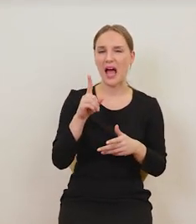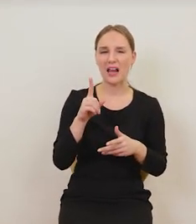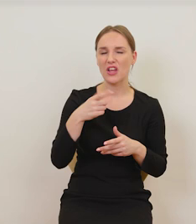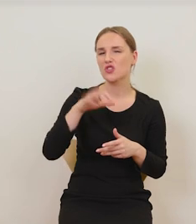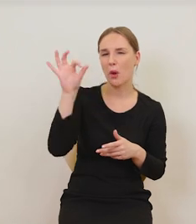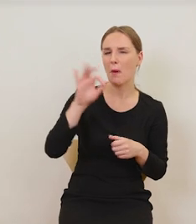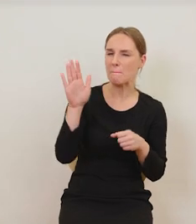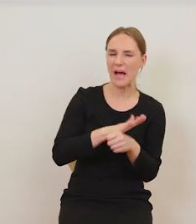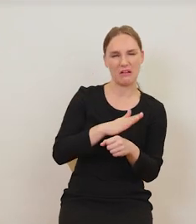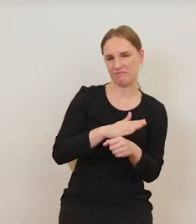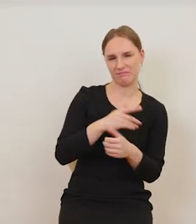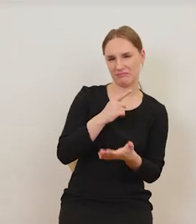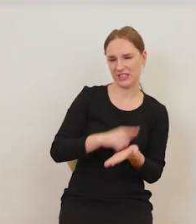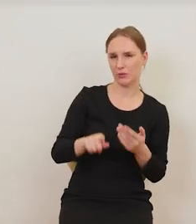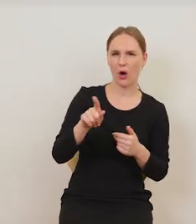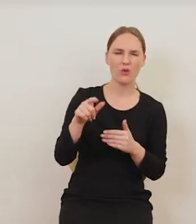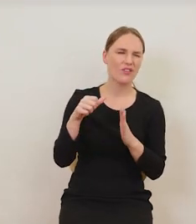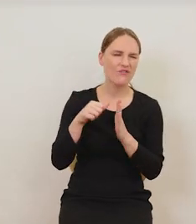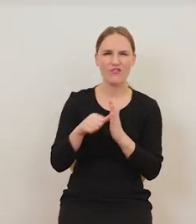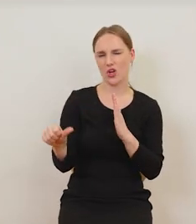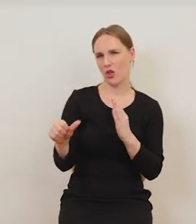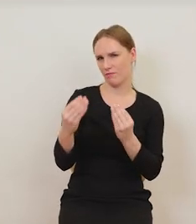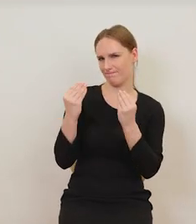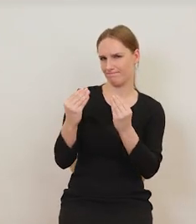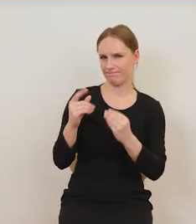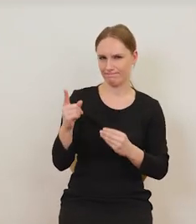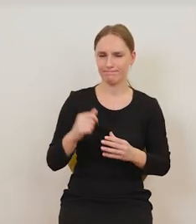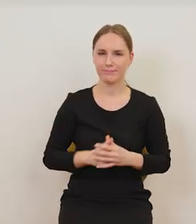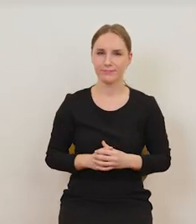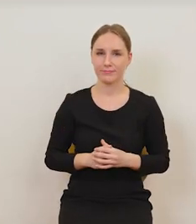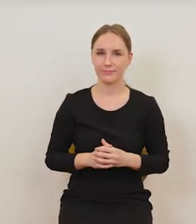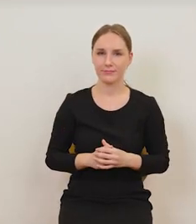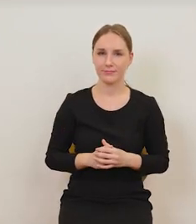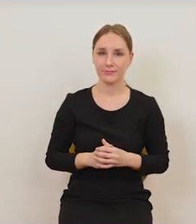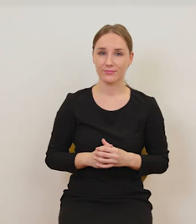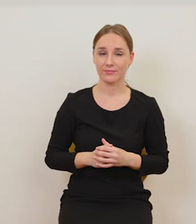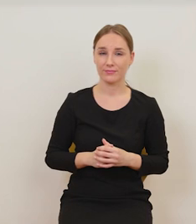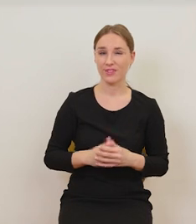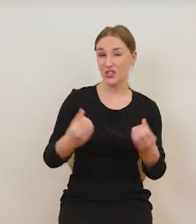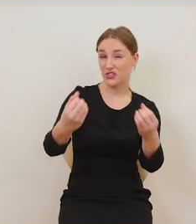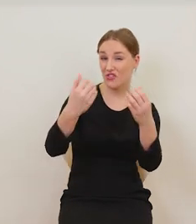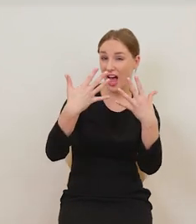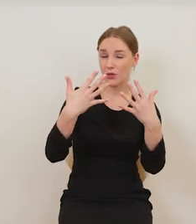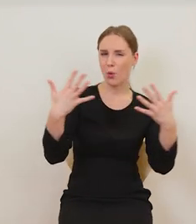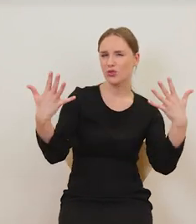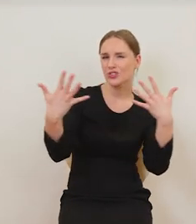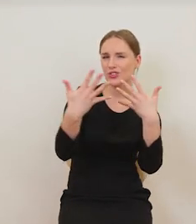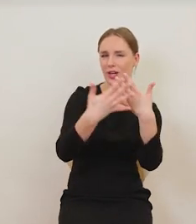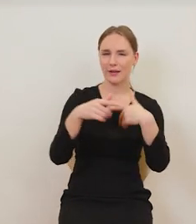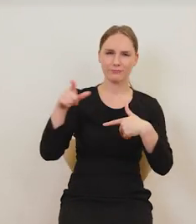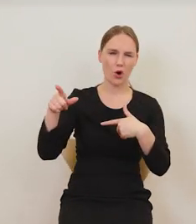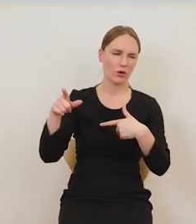skutkiem. On był właściwie jedyny w swoim rodzaju. Był genialny, jeżeli chodzi o ten światłocień. Był geniuszem,